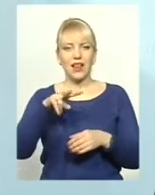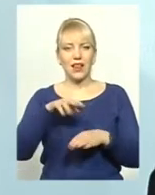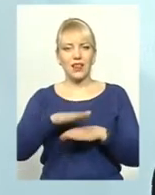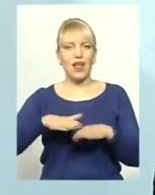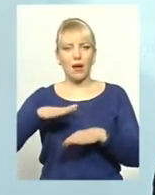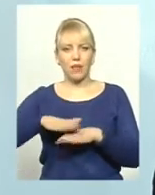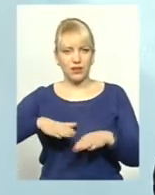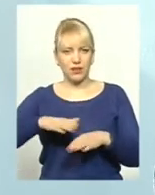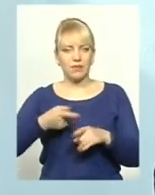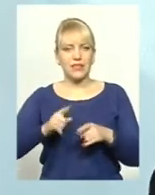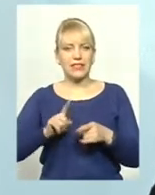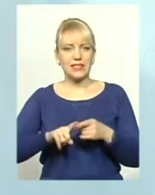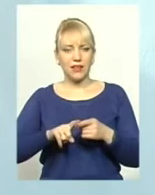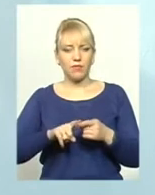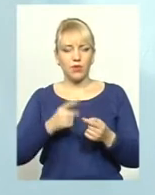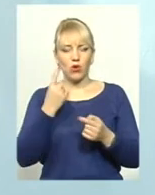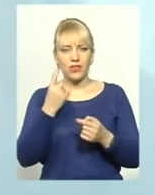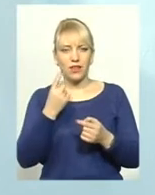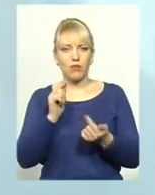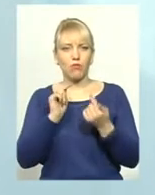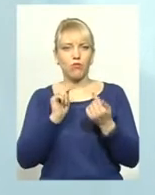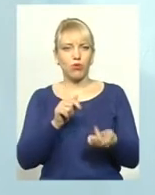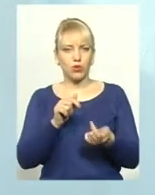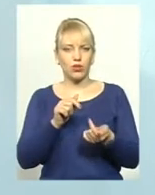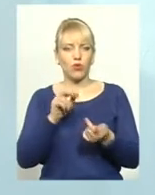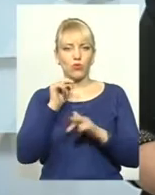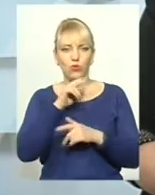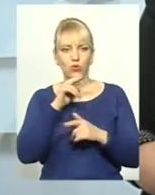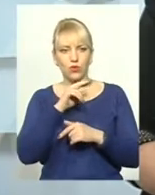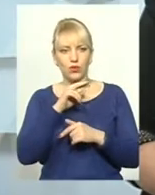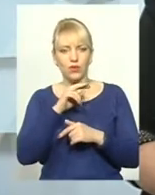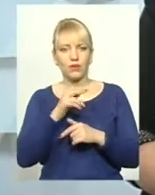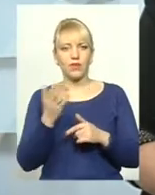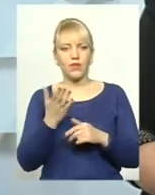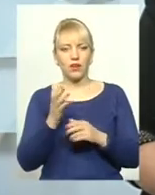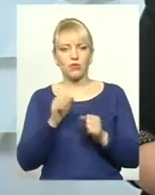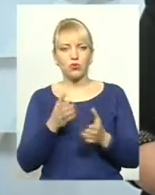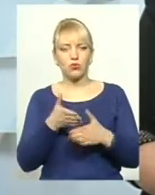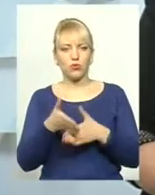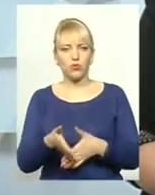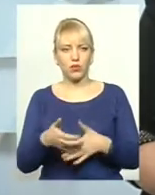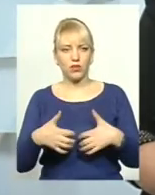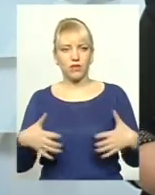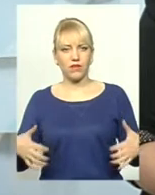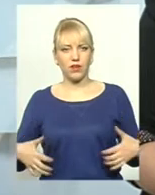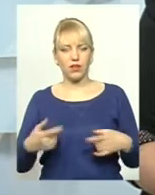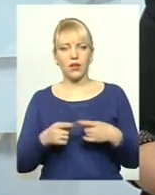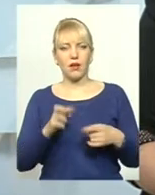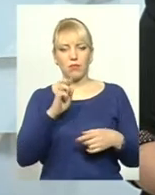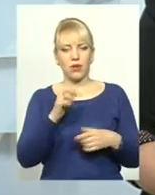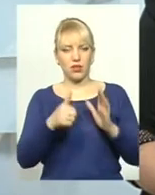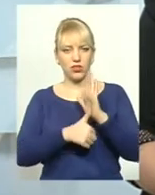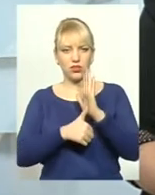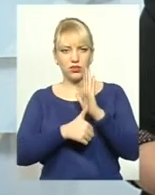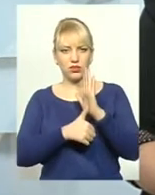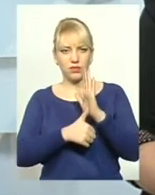і це єдина протиотрута від даної трути, якої трують, яка подіє на цю тварину. Перше, що мають вколоти, це вколоти B6. А далі